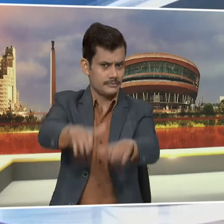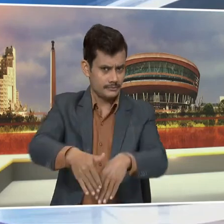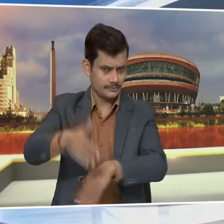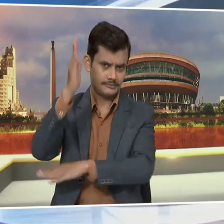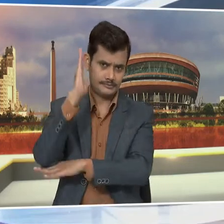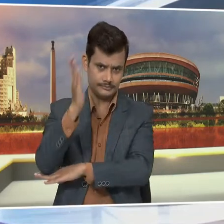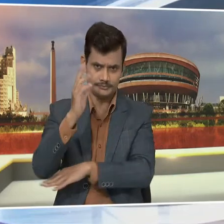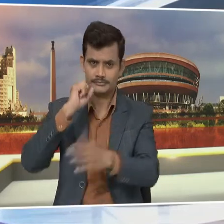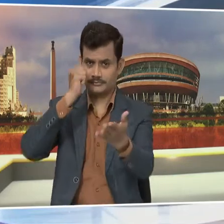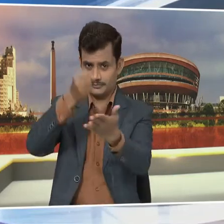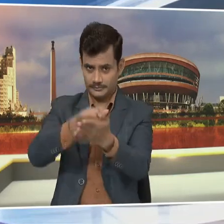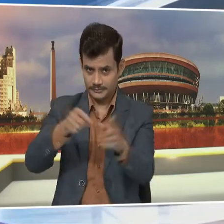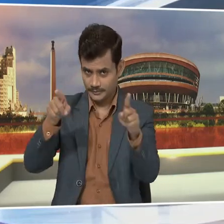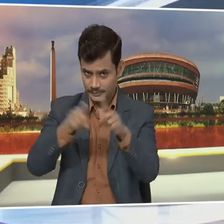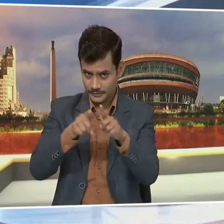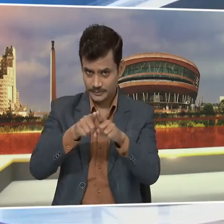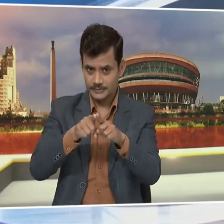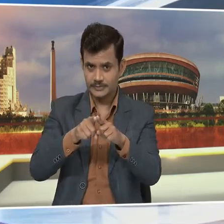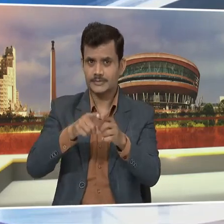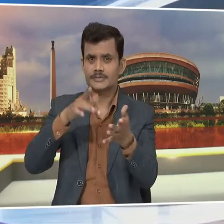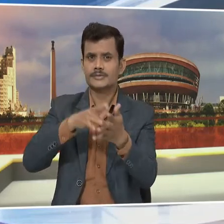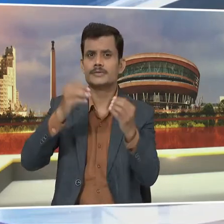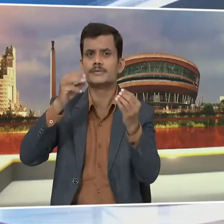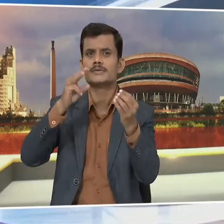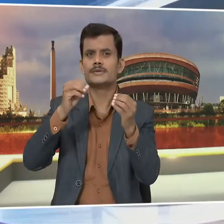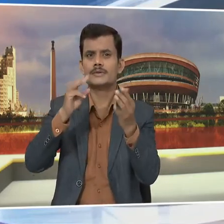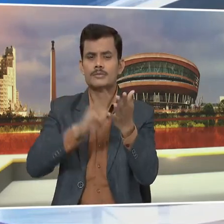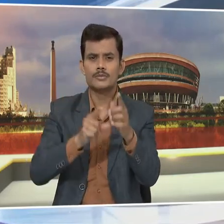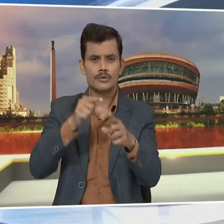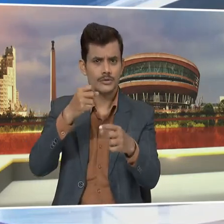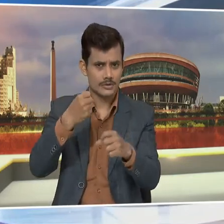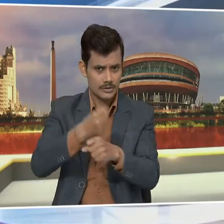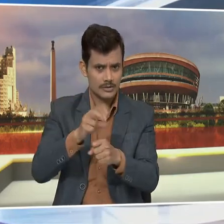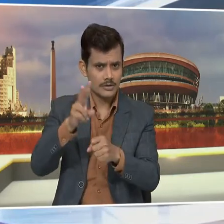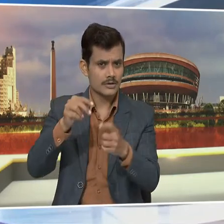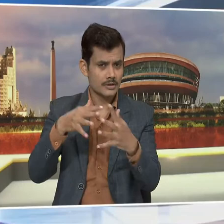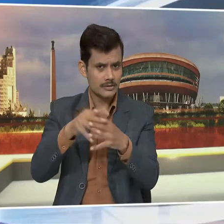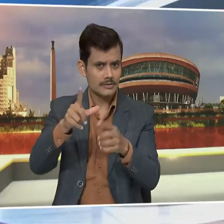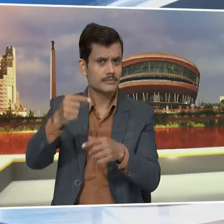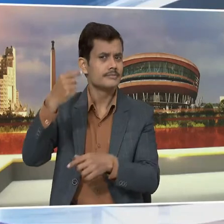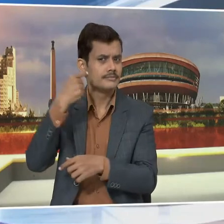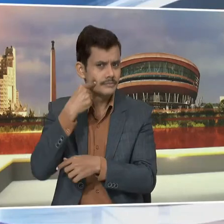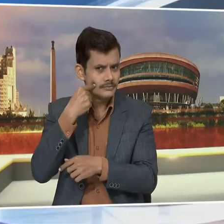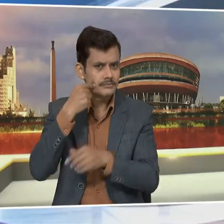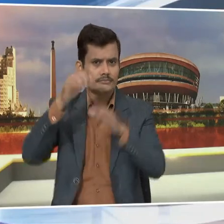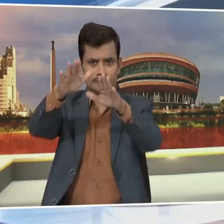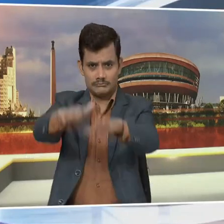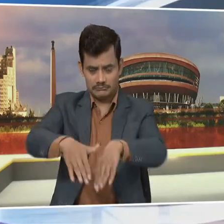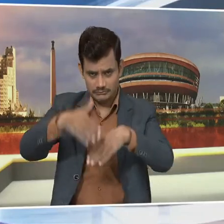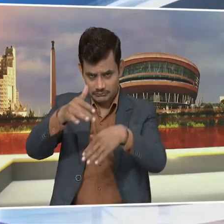रही हैं मुगावली में उनकी राली शुरू होगी आठ दिन में नौ राली का प्रोग्राम है